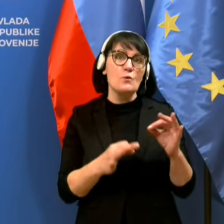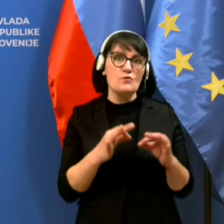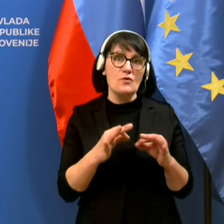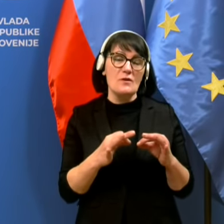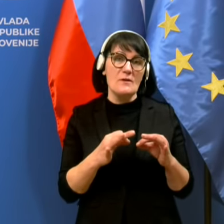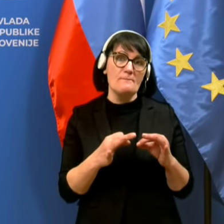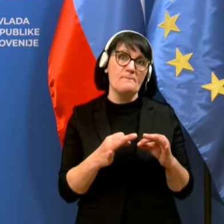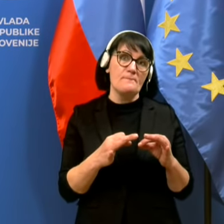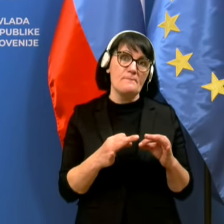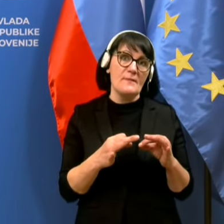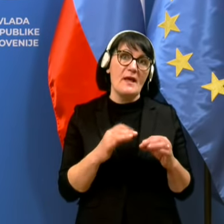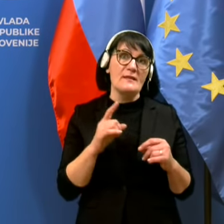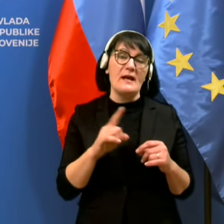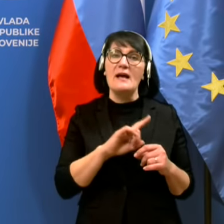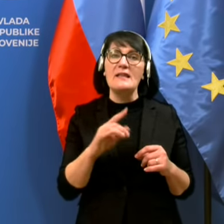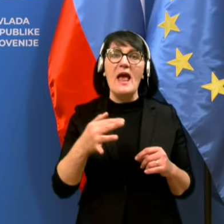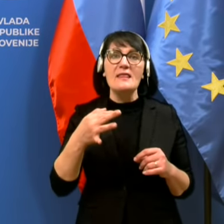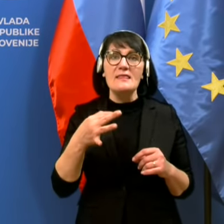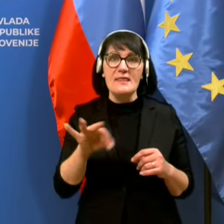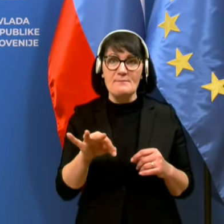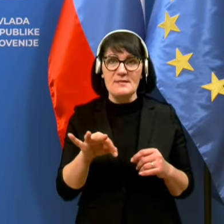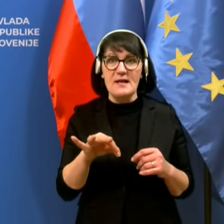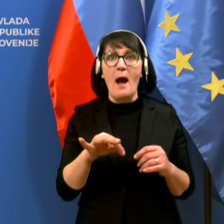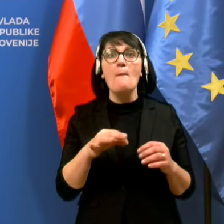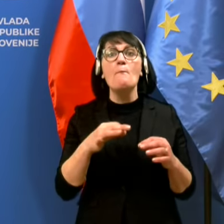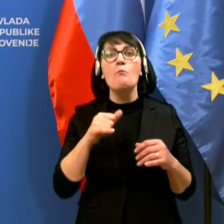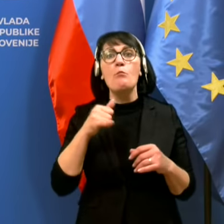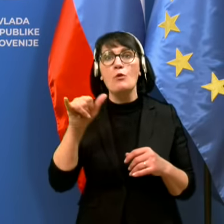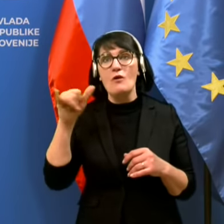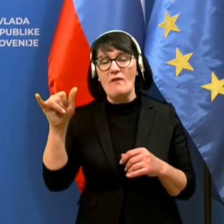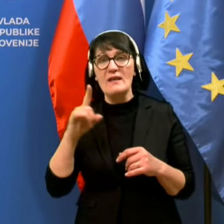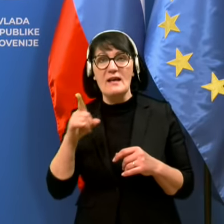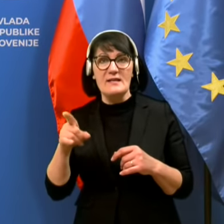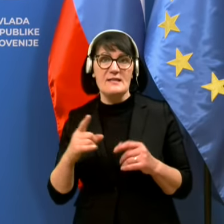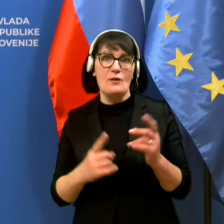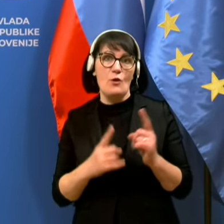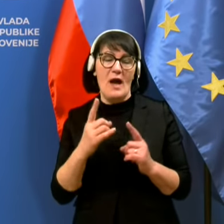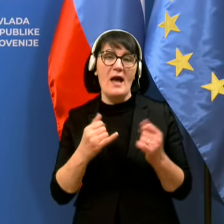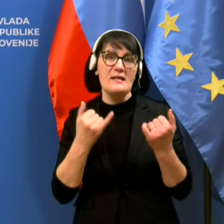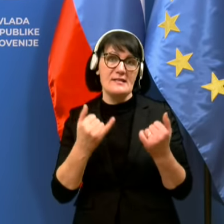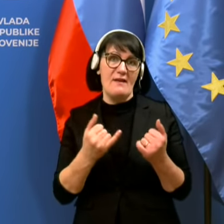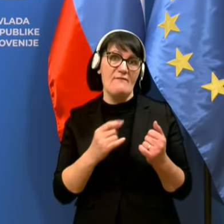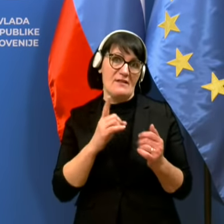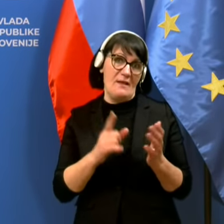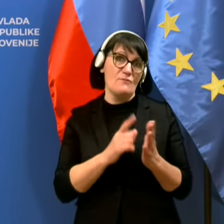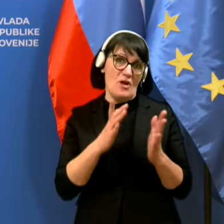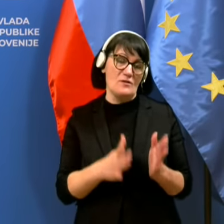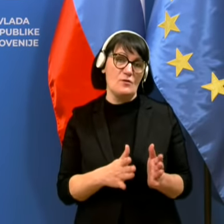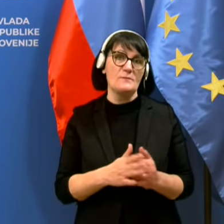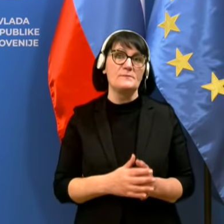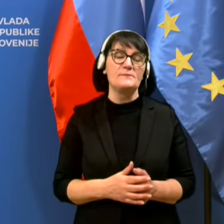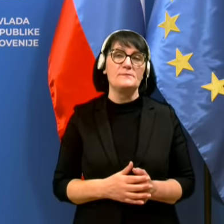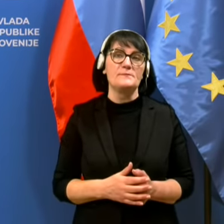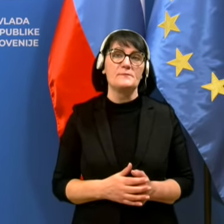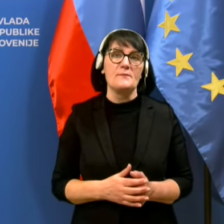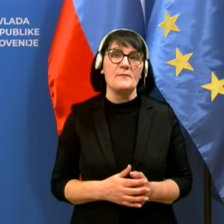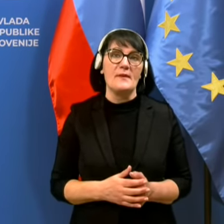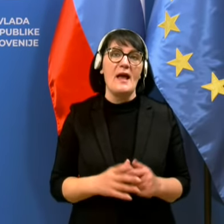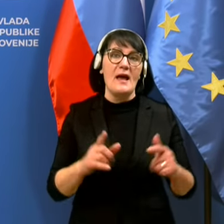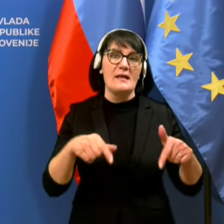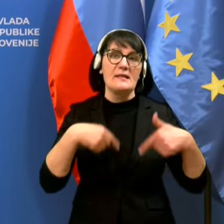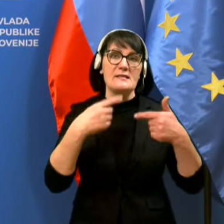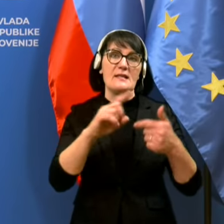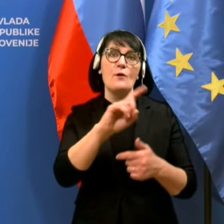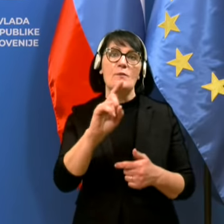sodeč, taka netipska potovanja, ki se pojavljajo zdaj prav v tem konkretnem času. Hvala. Naslednje